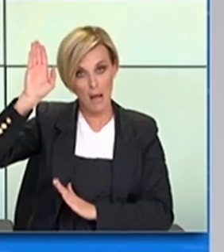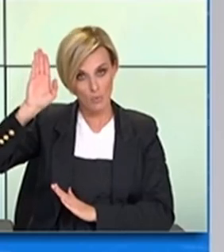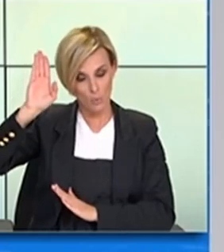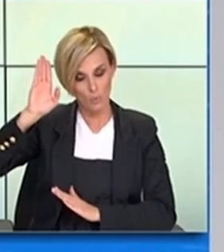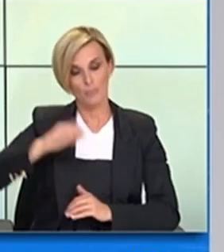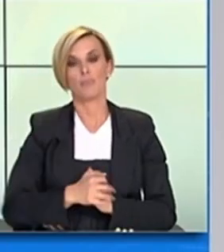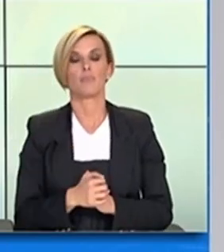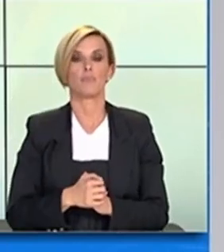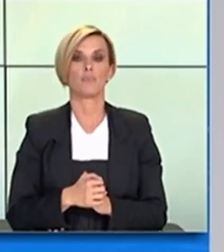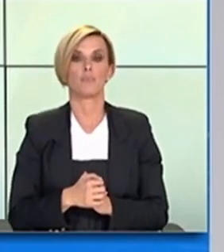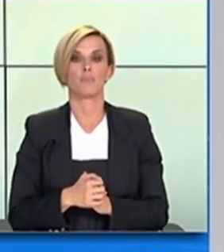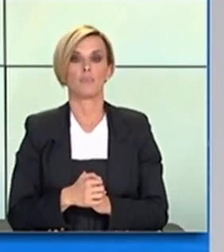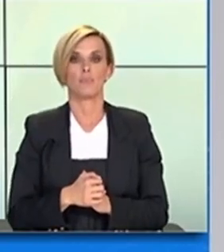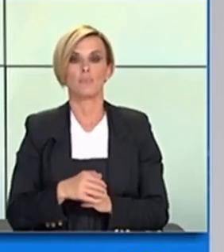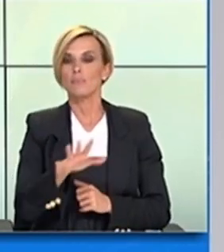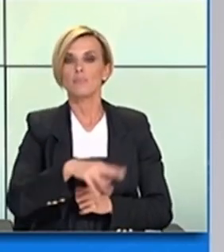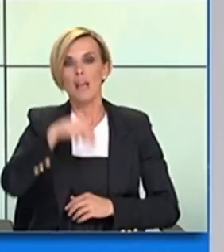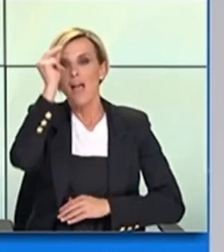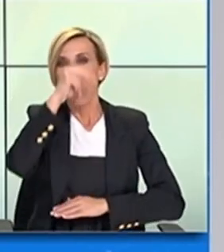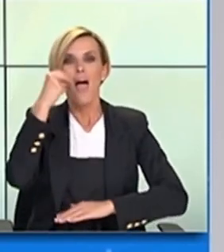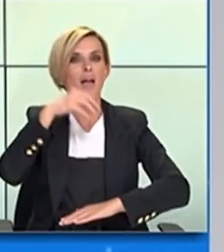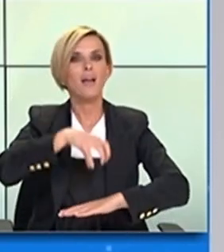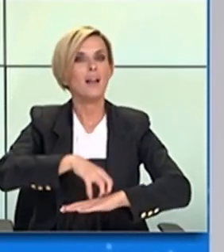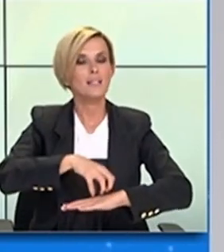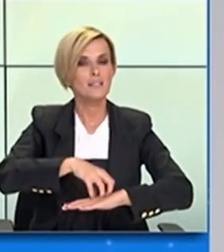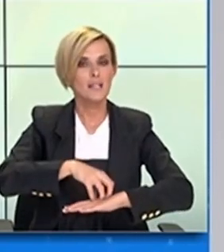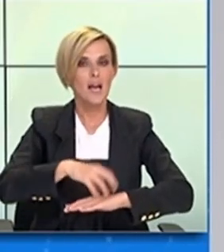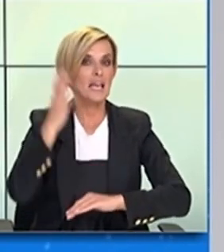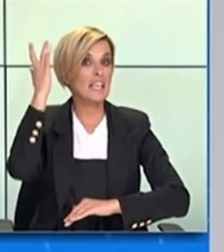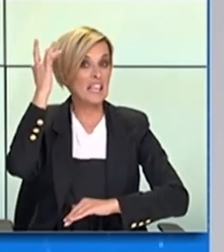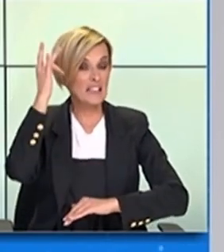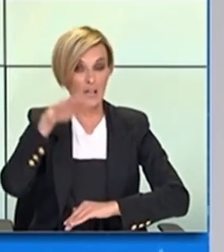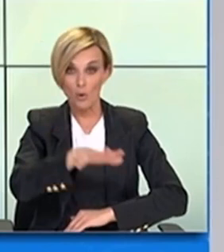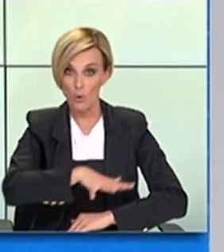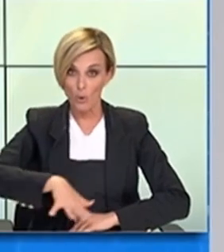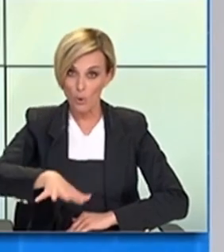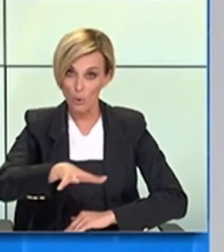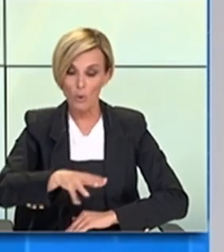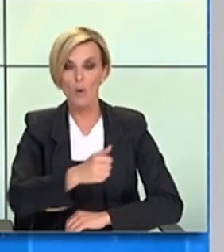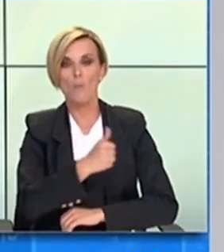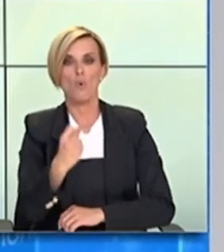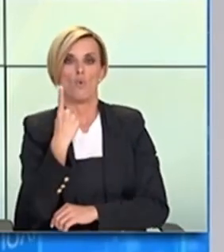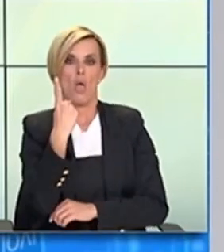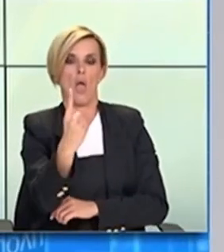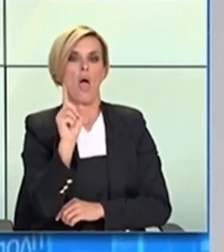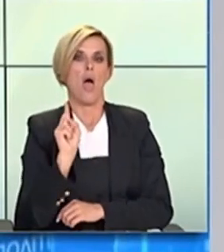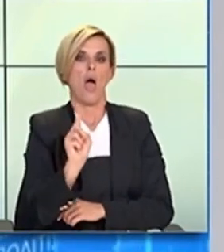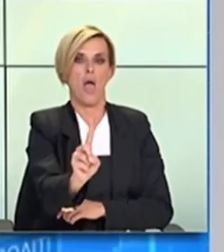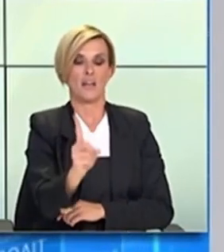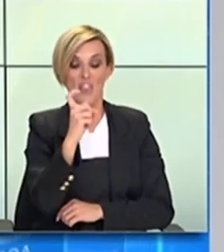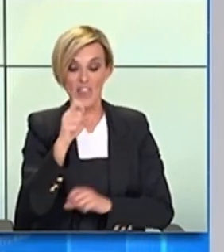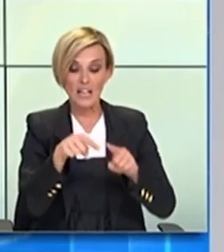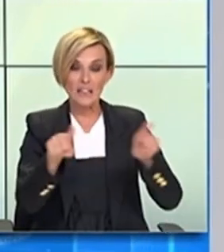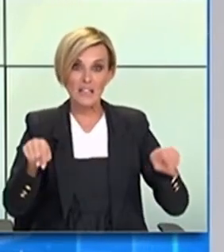και τέλος για τους χώρους λατρείας, στο επίπεδο ΑΚΤΡΙΝΟ προβλέπεται ένα άτομα ανα 10 τετραγωνικά και ως 50